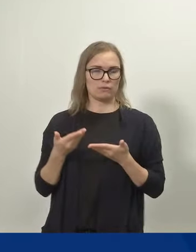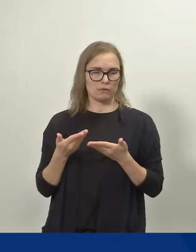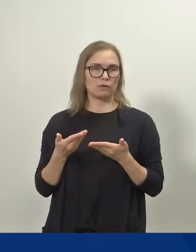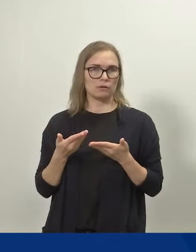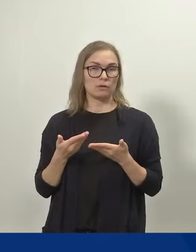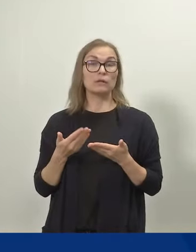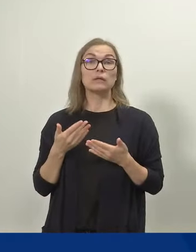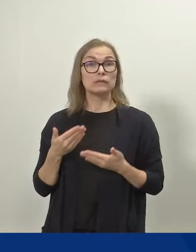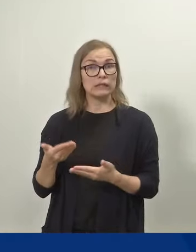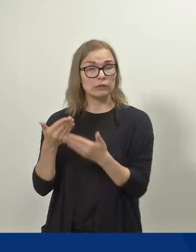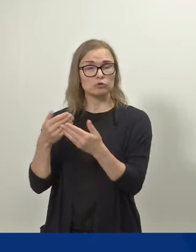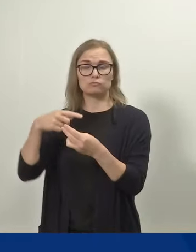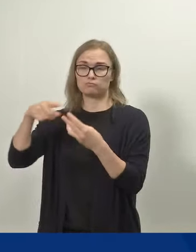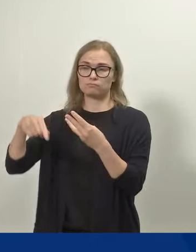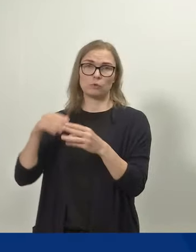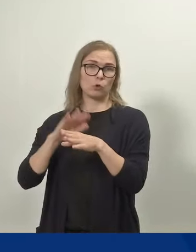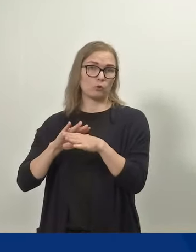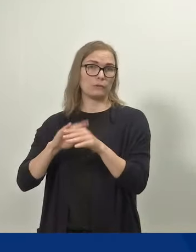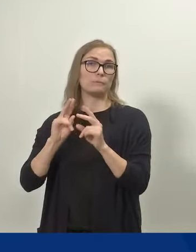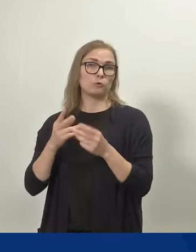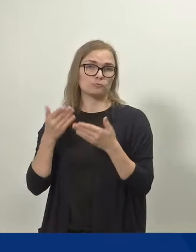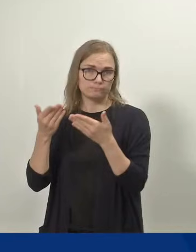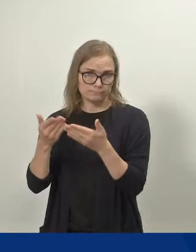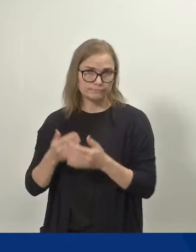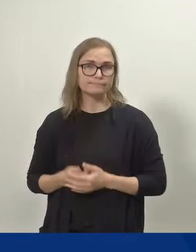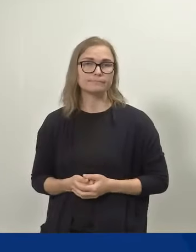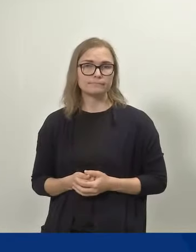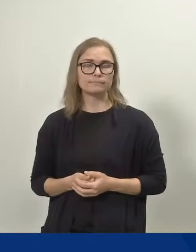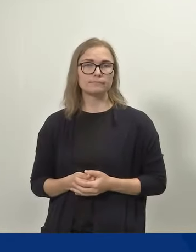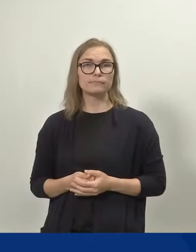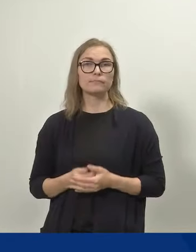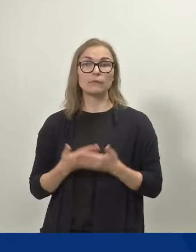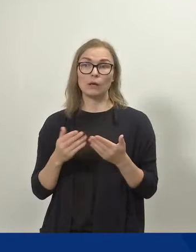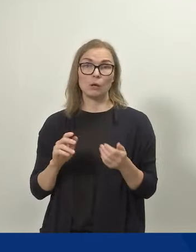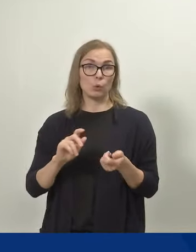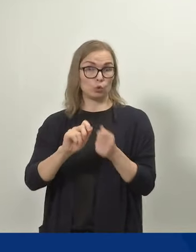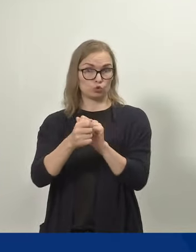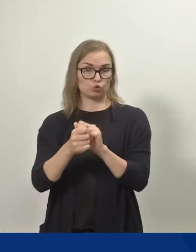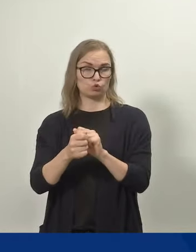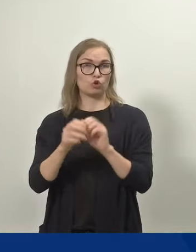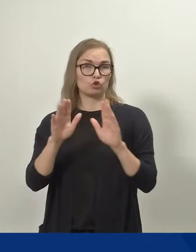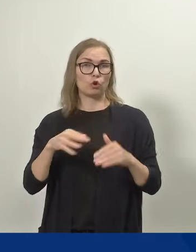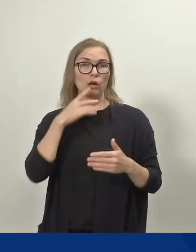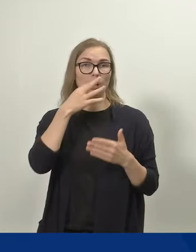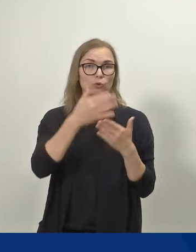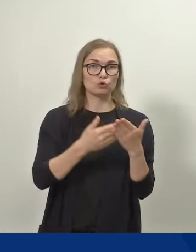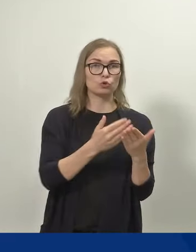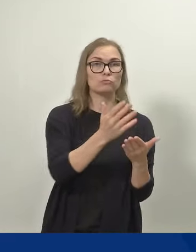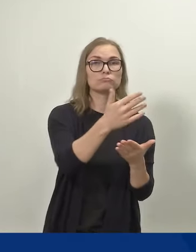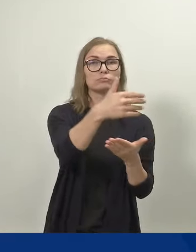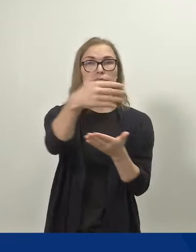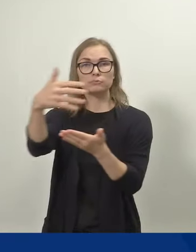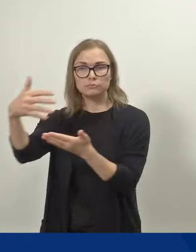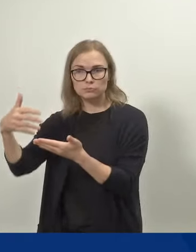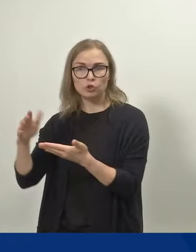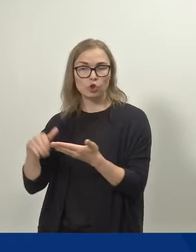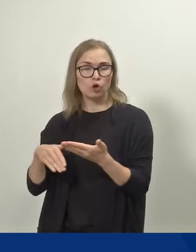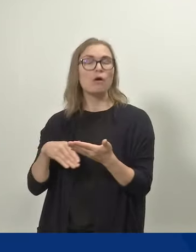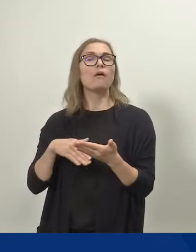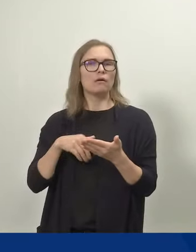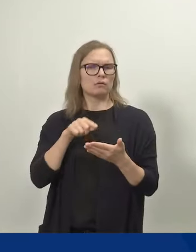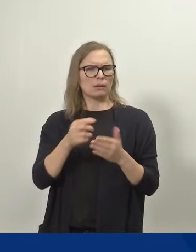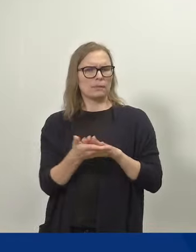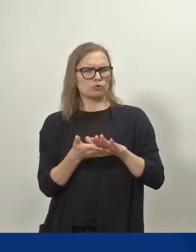näistä kommenteista myös. Uudistus on käynyt lausunnoilla ja lausuntojen jälkeen esitystä on korjattu, kuten